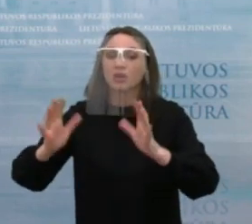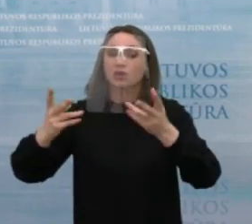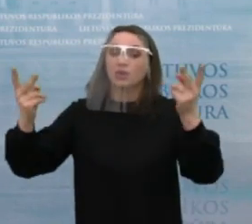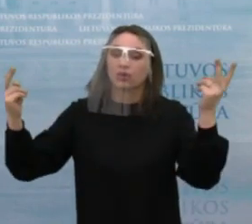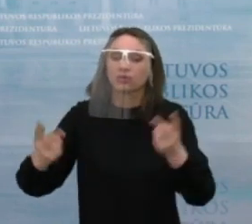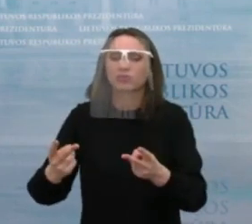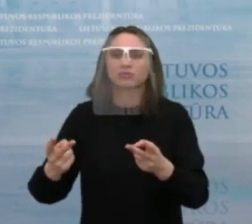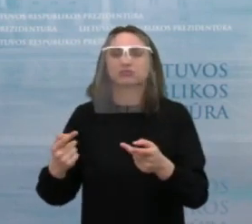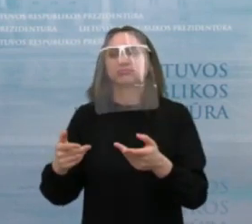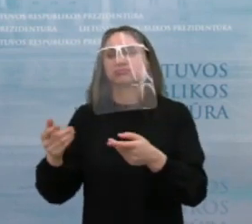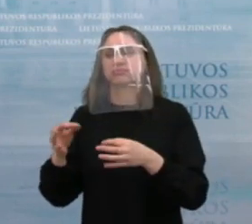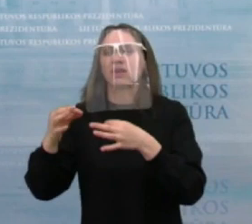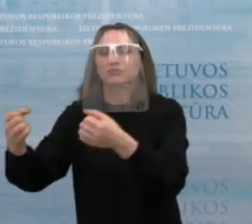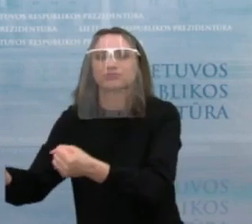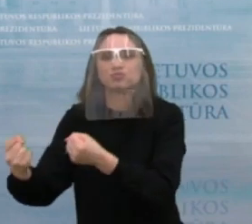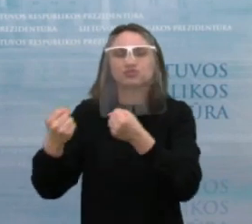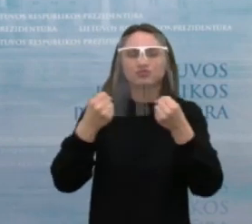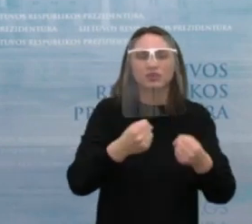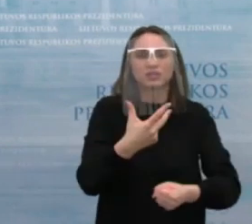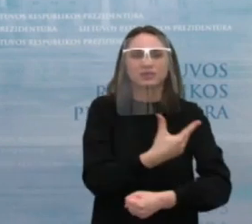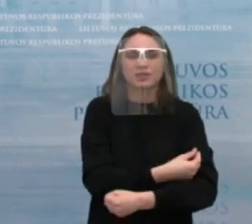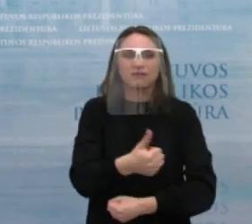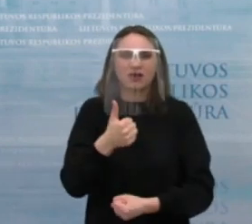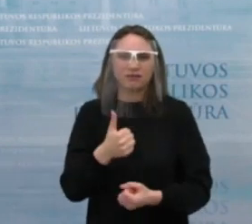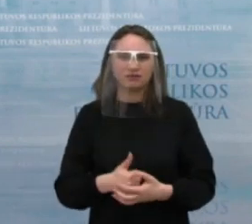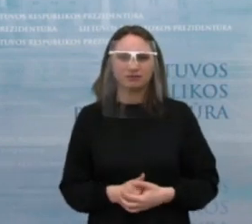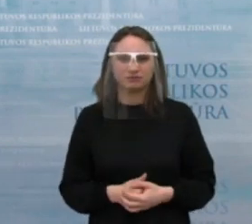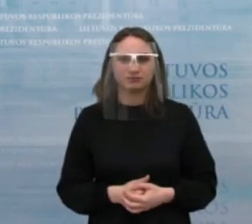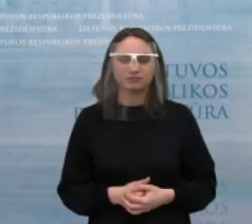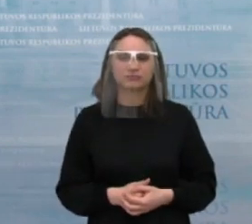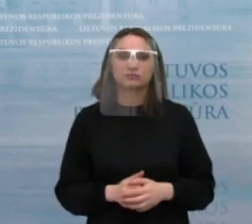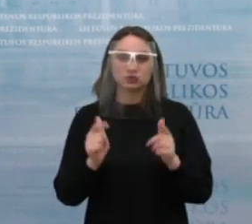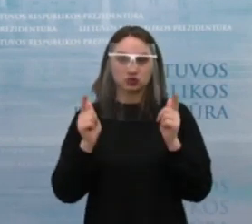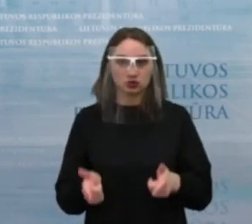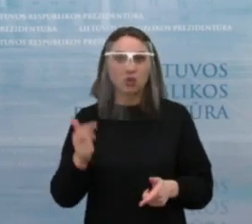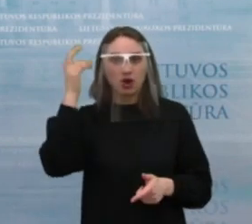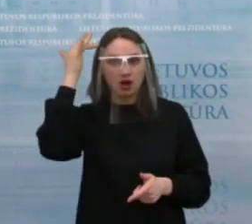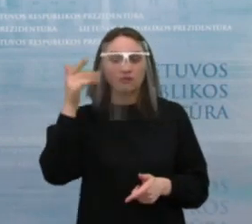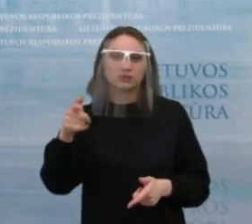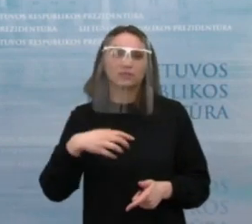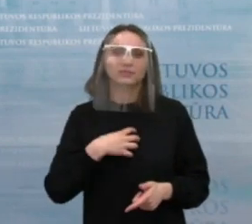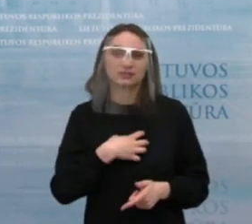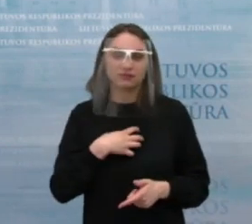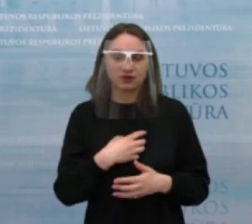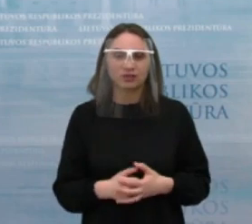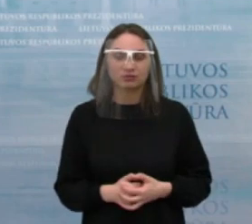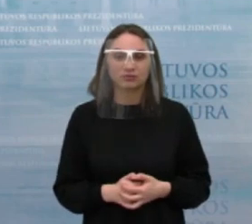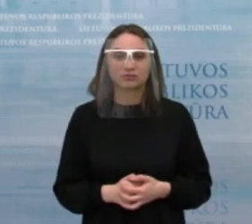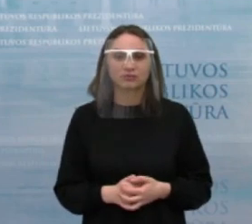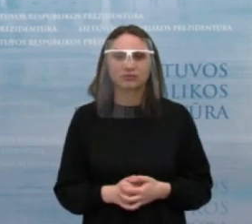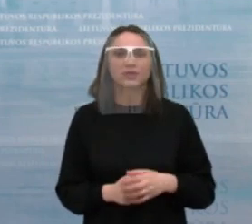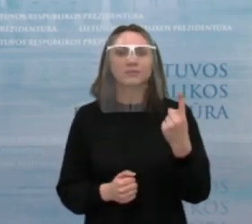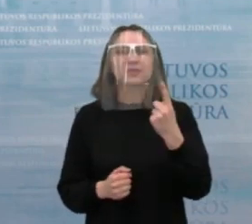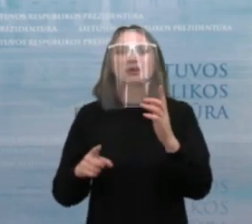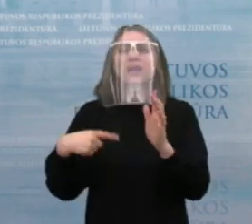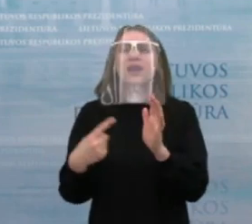papildomai logistikai, kad jie galėtų šitas kie pagauti. Tai tikrai galvojame, kad tai yra svarbu daryti. Ir pirmą klausimą